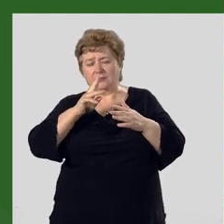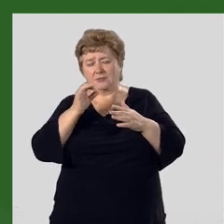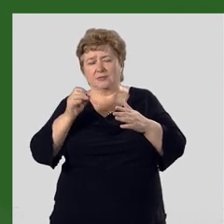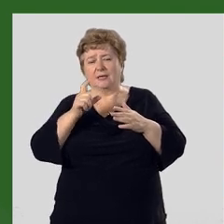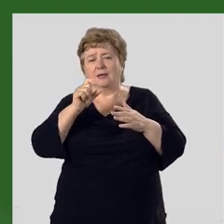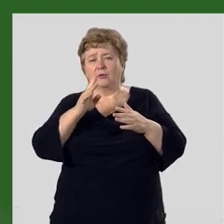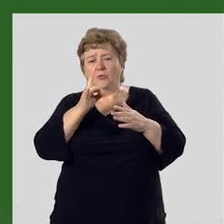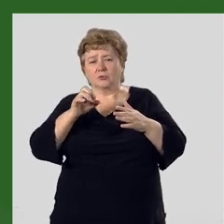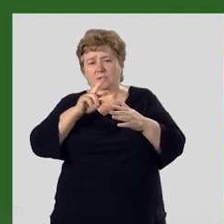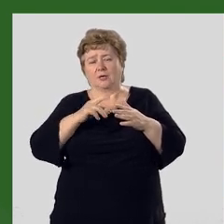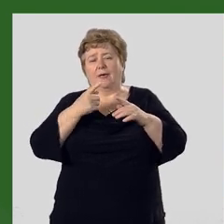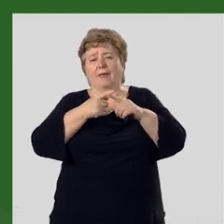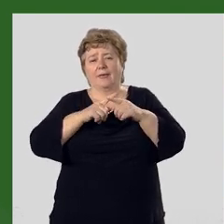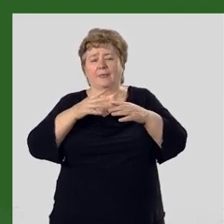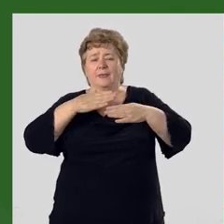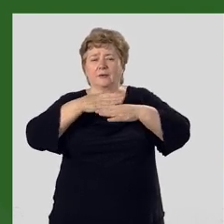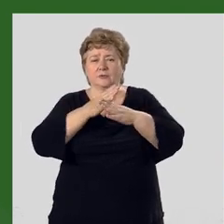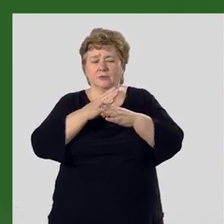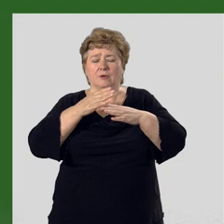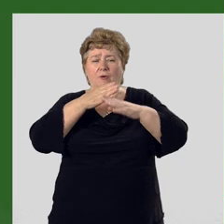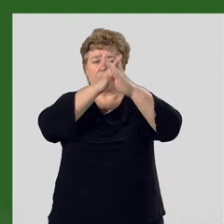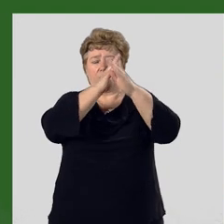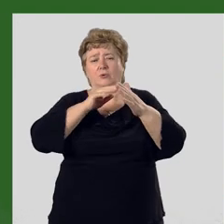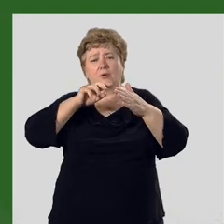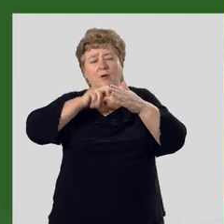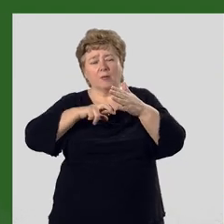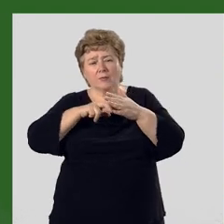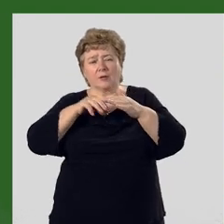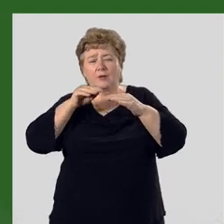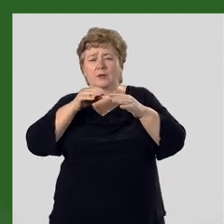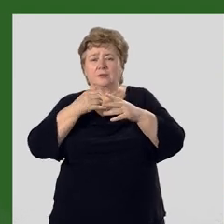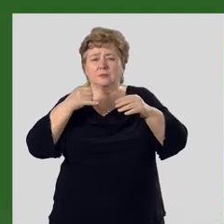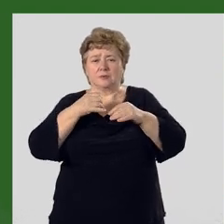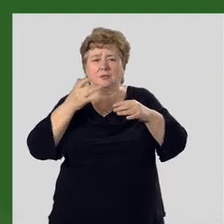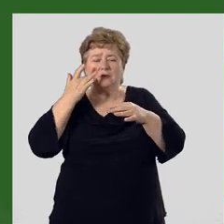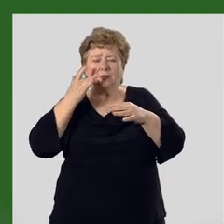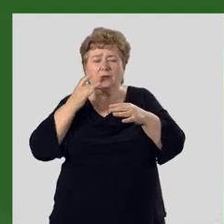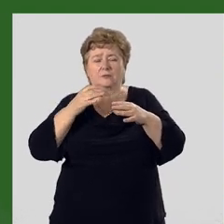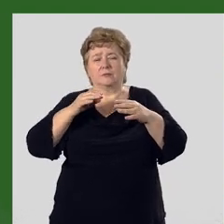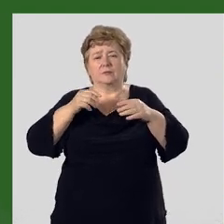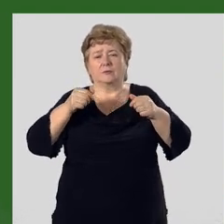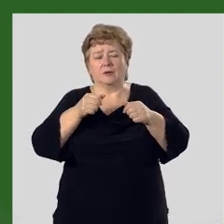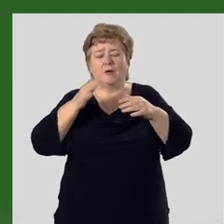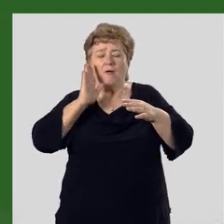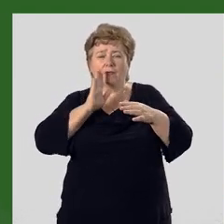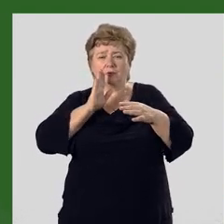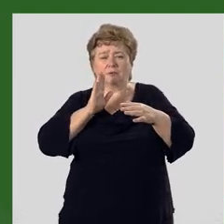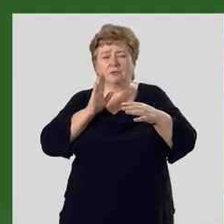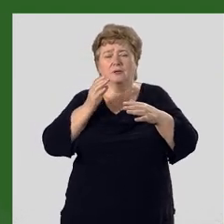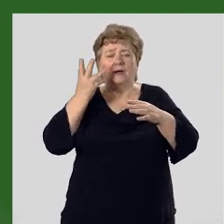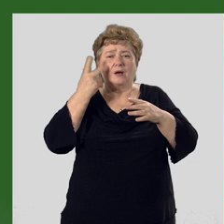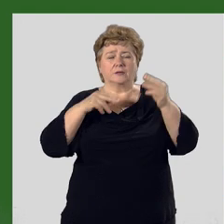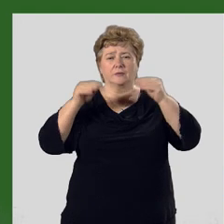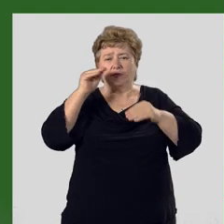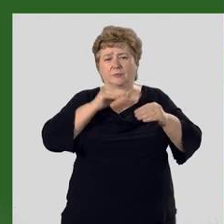Эрозия – это разрушение горных пород и почв под воздействием вод, когда